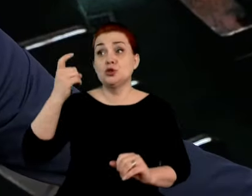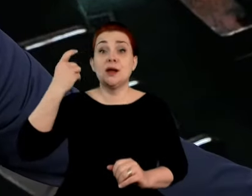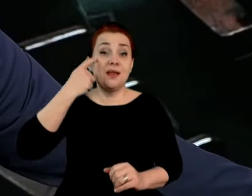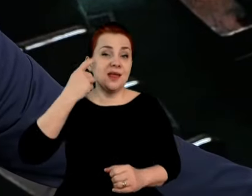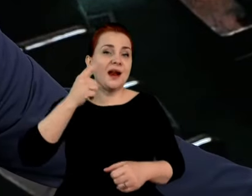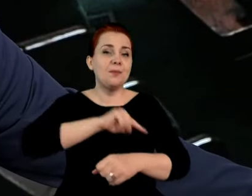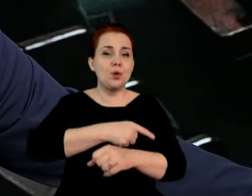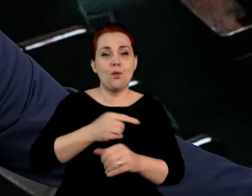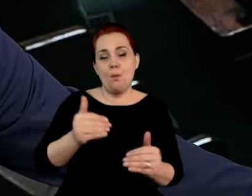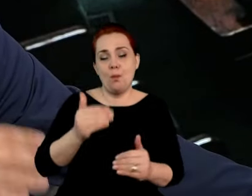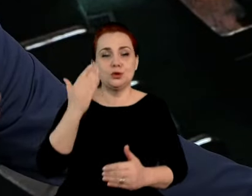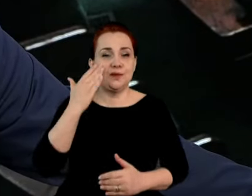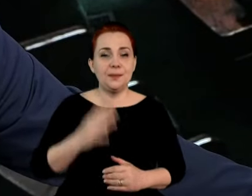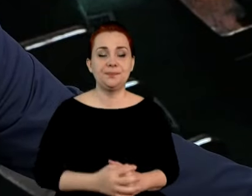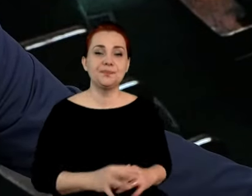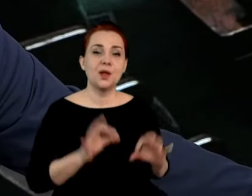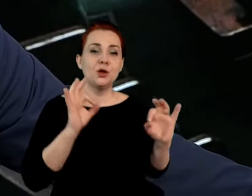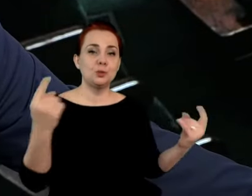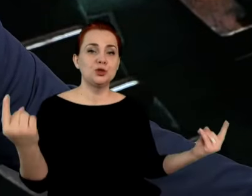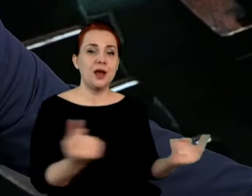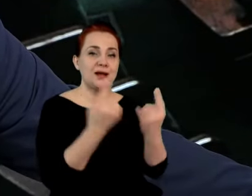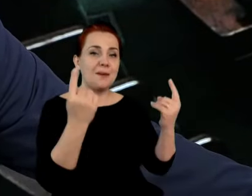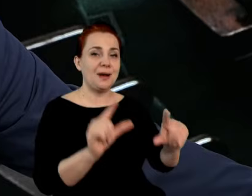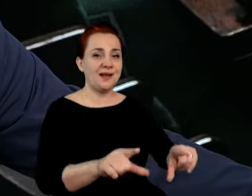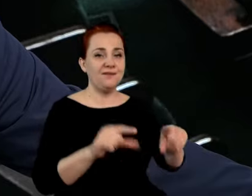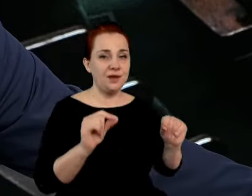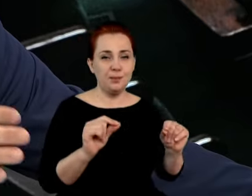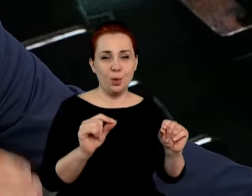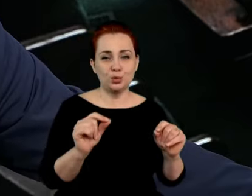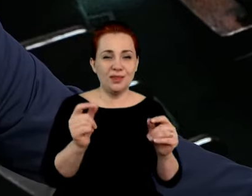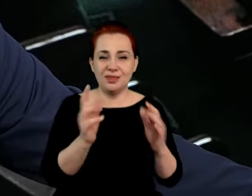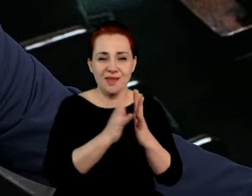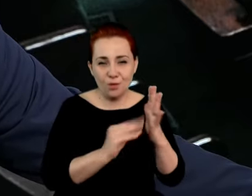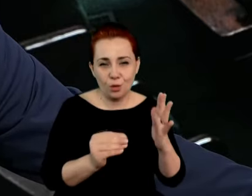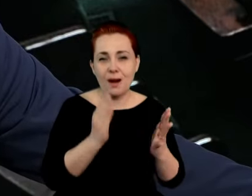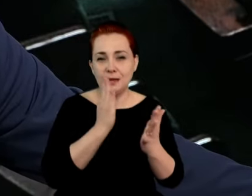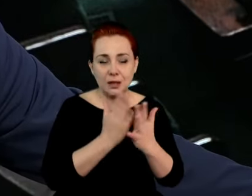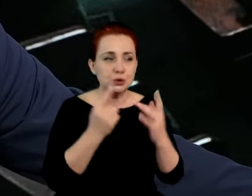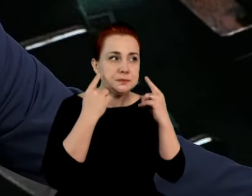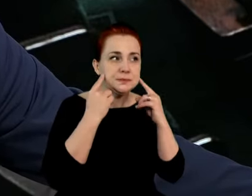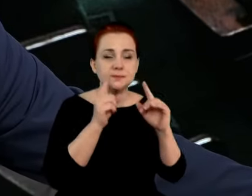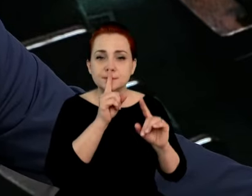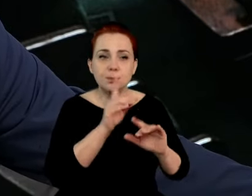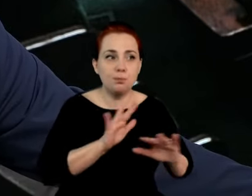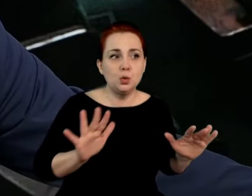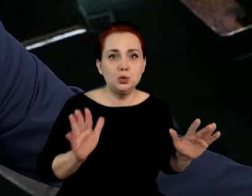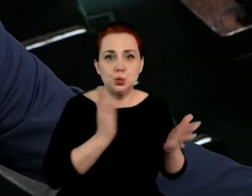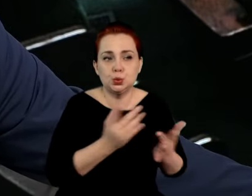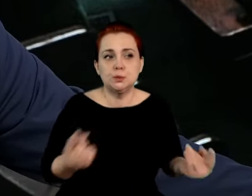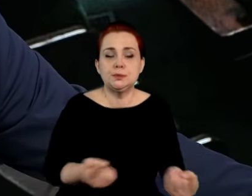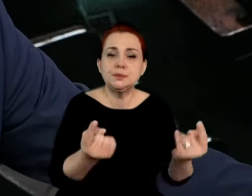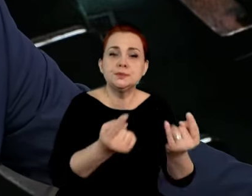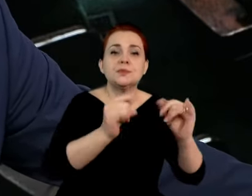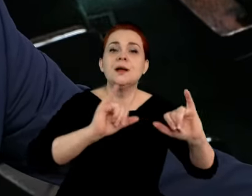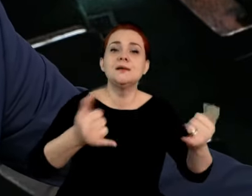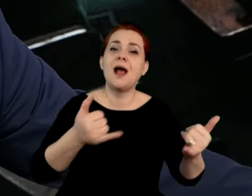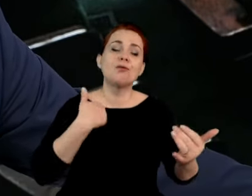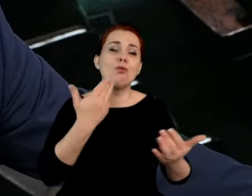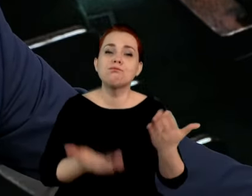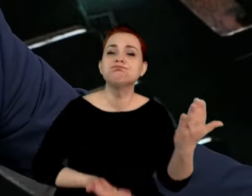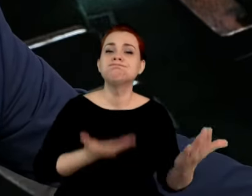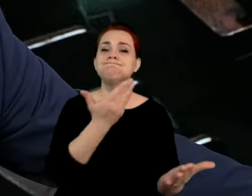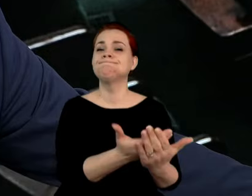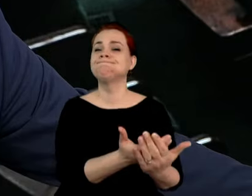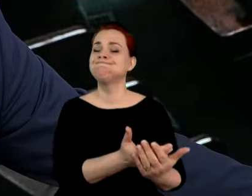Panie ministrze, kampania wyborcza, choć nieformalna, już trwa. Jak wam idzie przygotowywanie hojnej oferty wyborczej? Jak tłusta